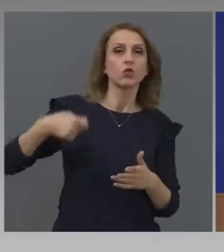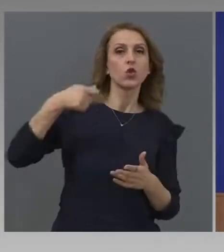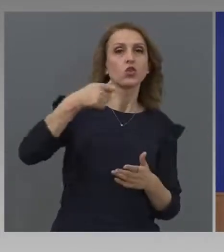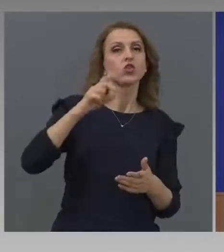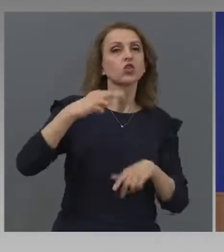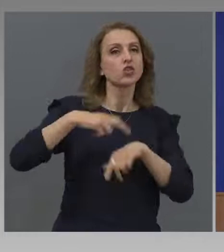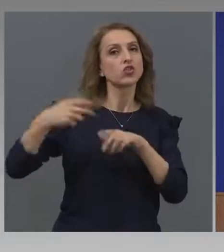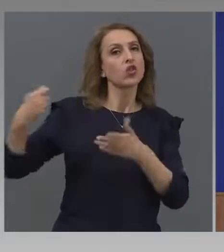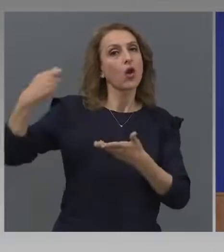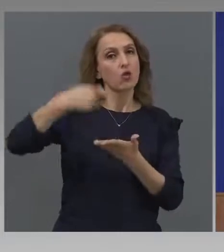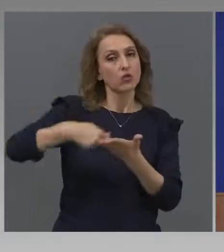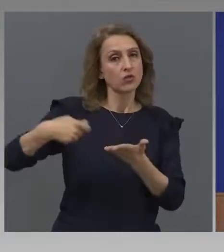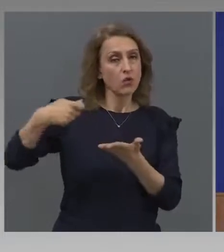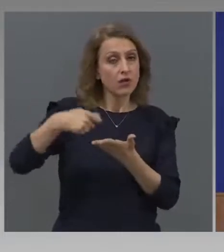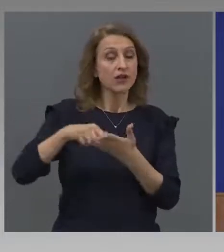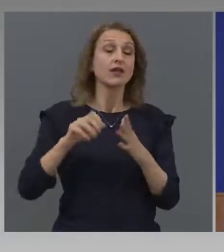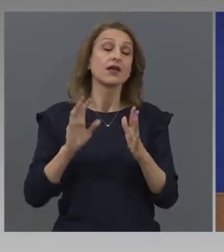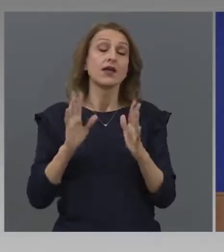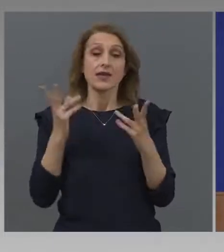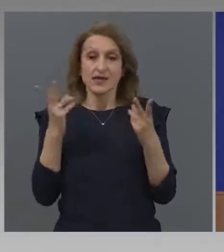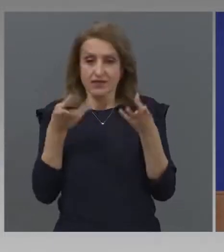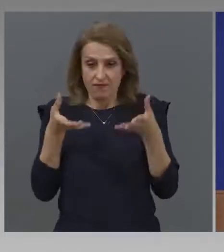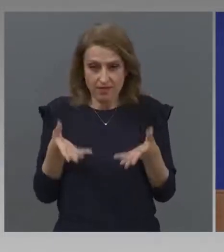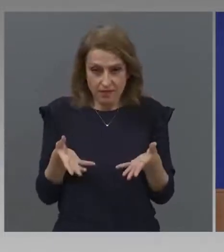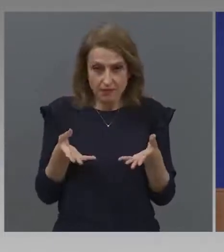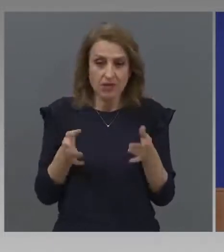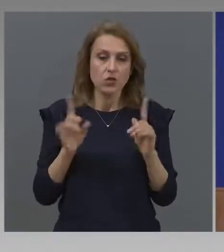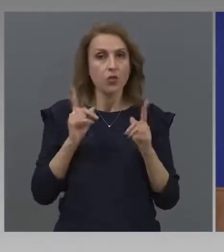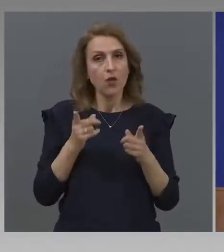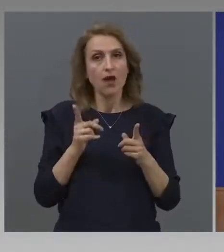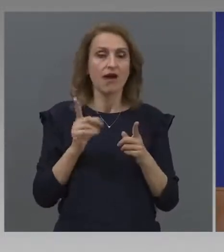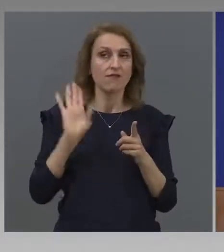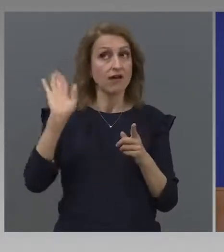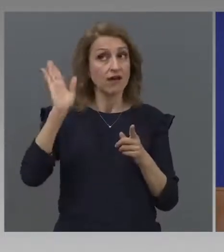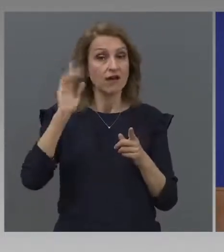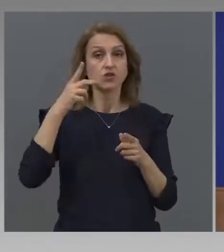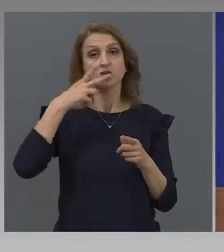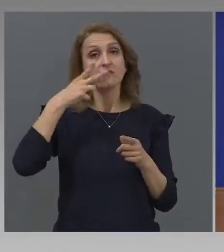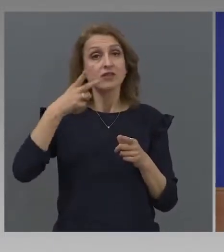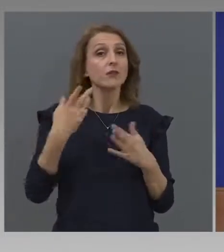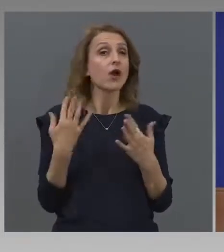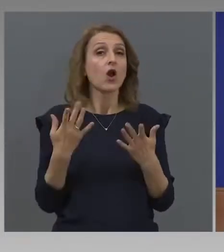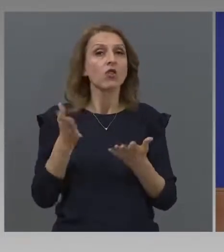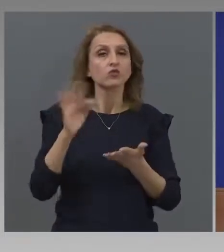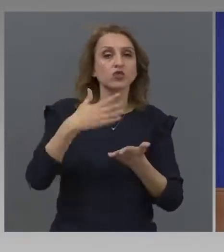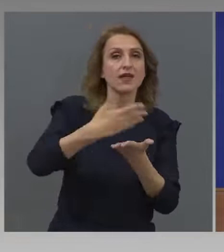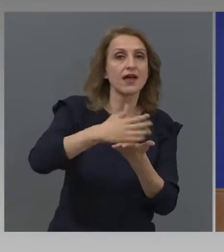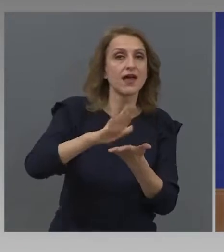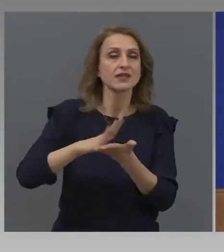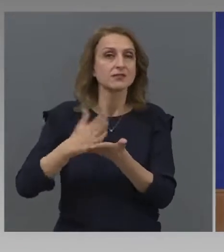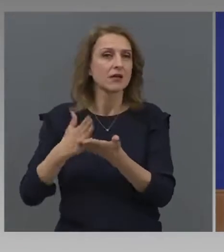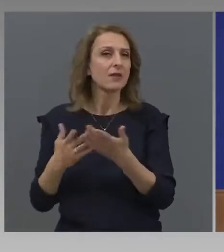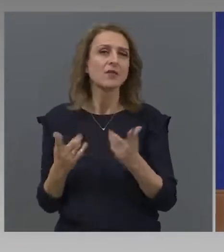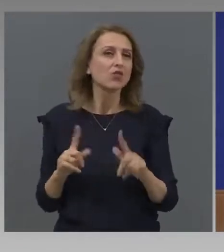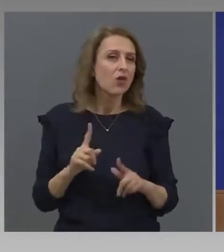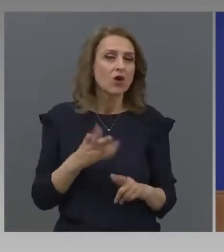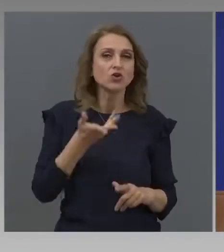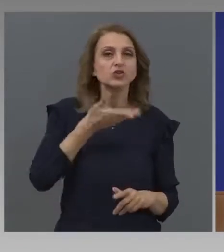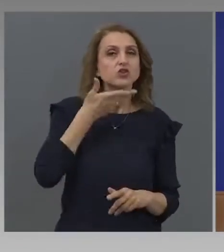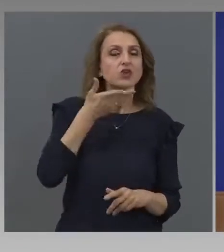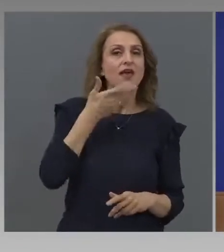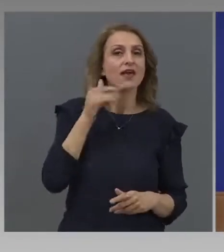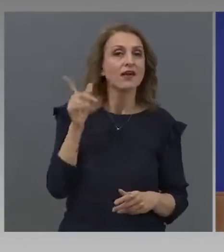и тогава ще се види колко ще се разпределят. Но, както казва чешкият премиер, в момента да